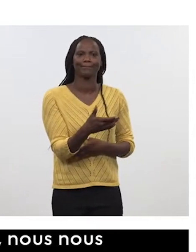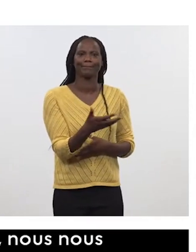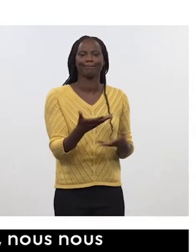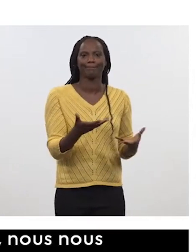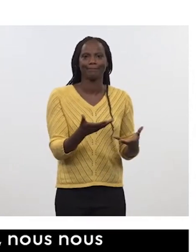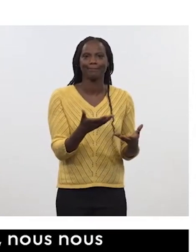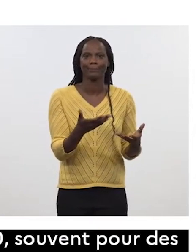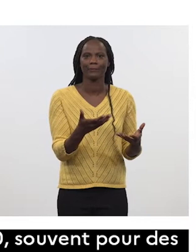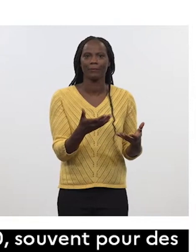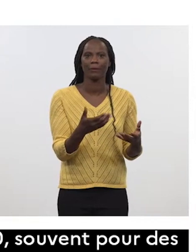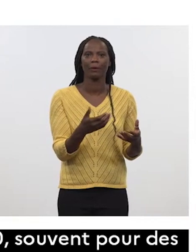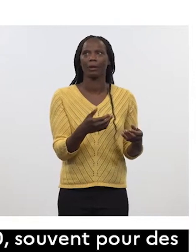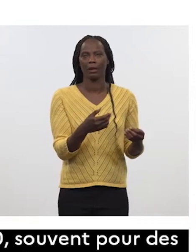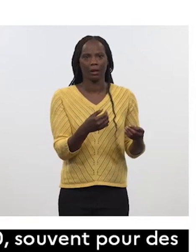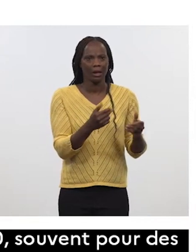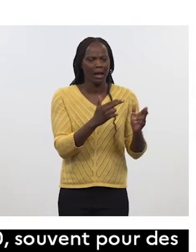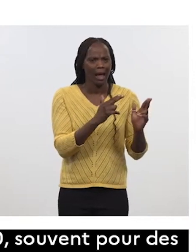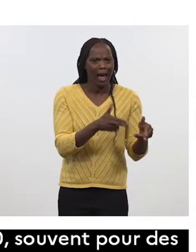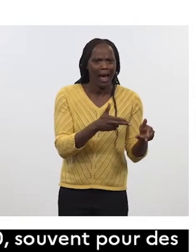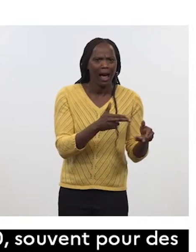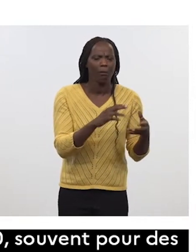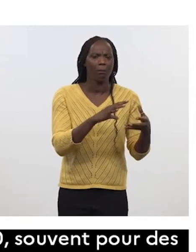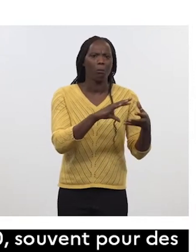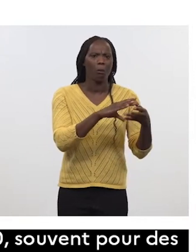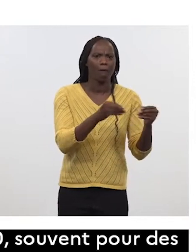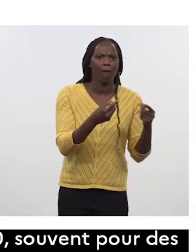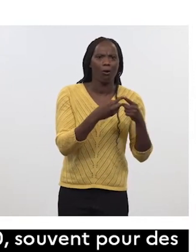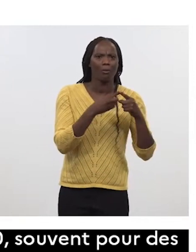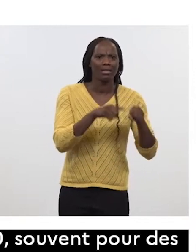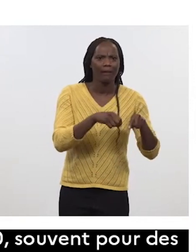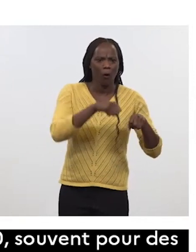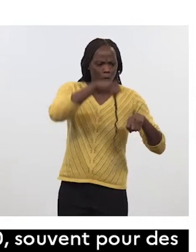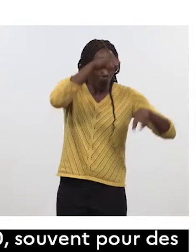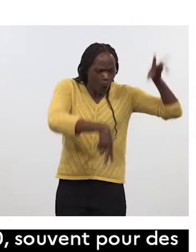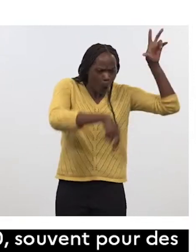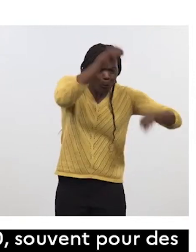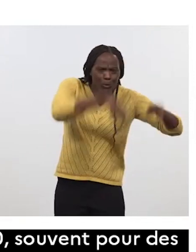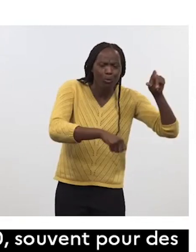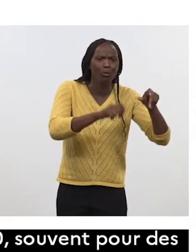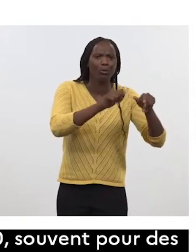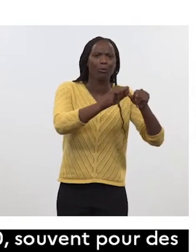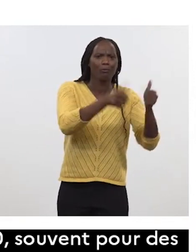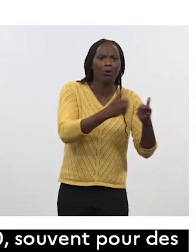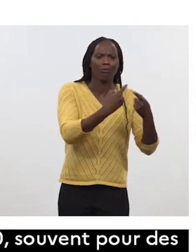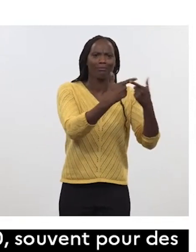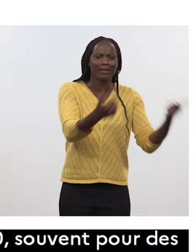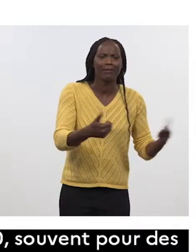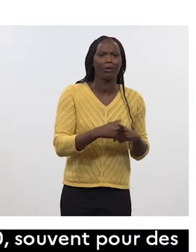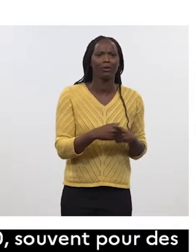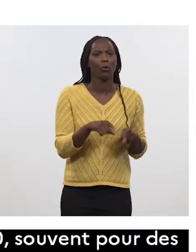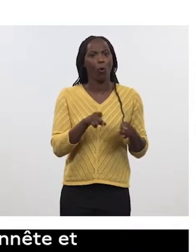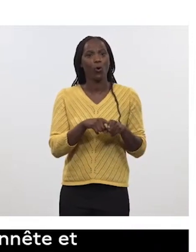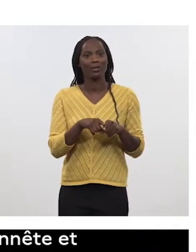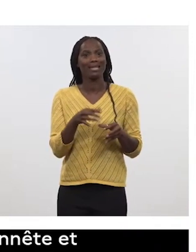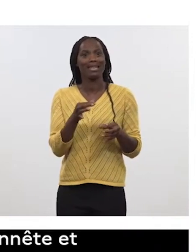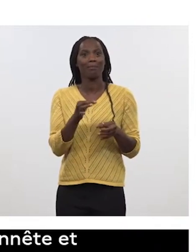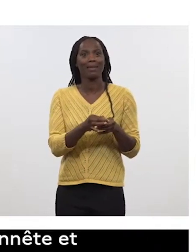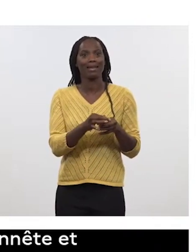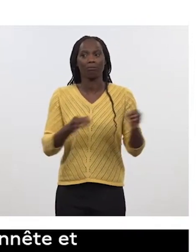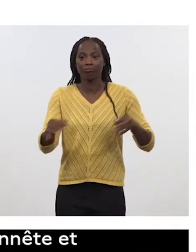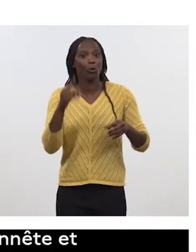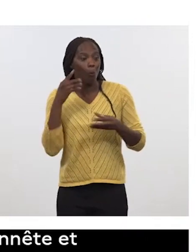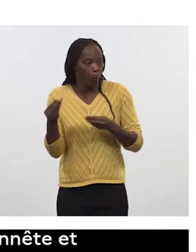de typologies d'artillerie, de diamètres d'obus, de pièces détachées pour le maintien en condition opérationnelle.